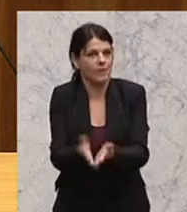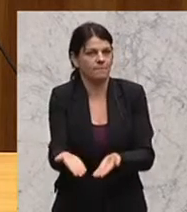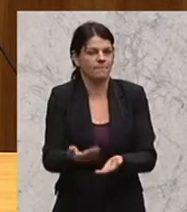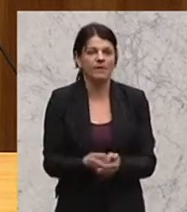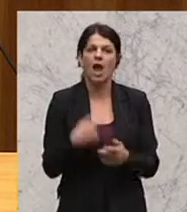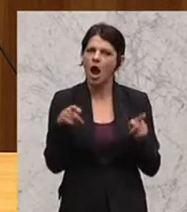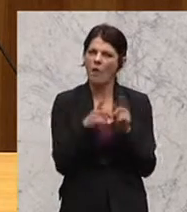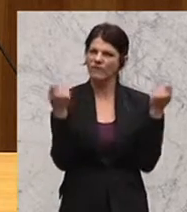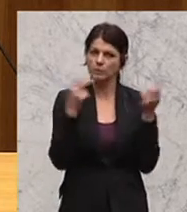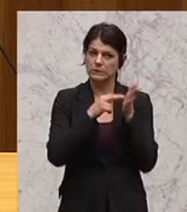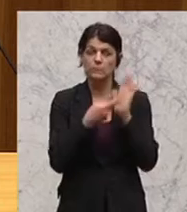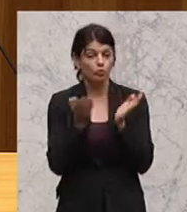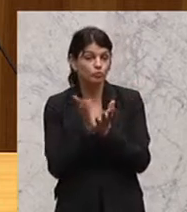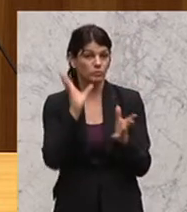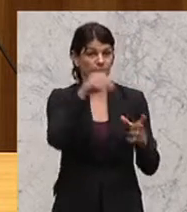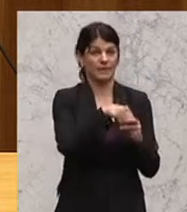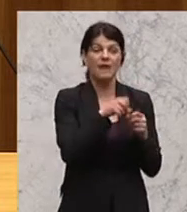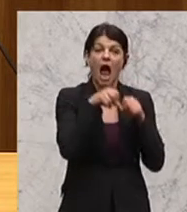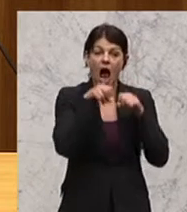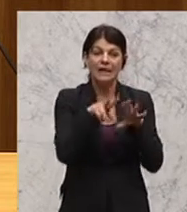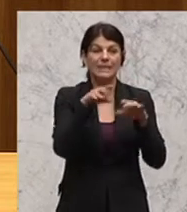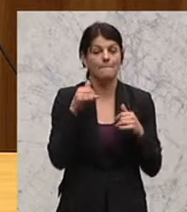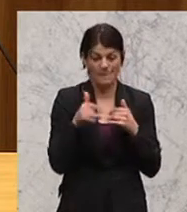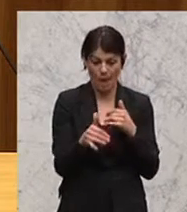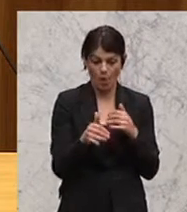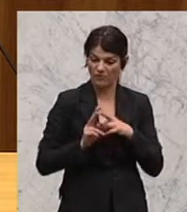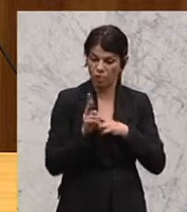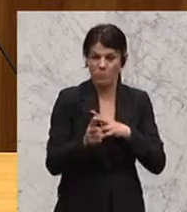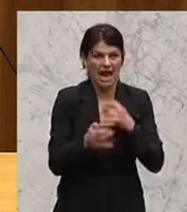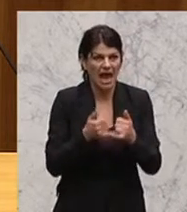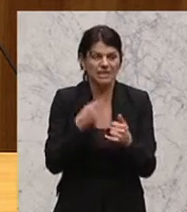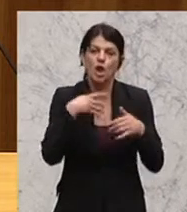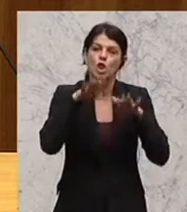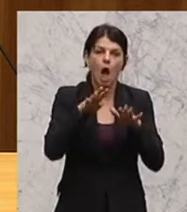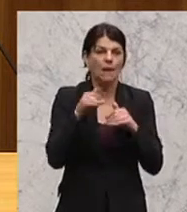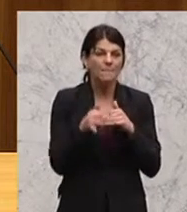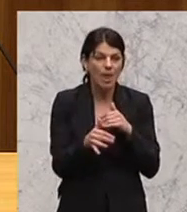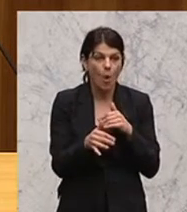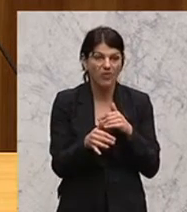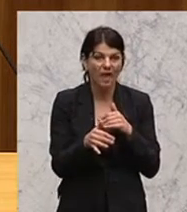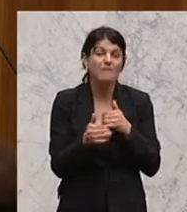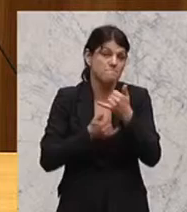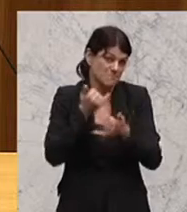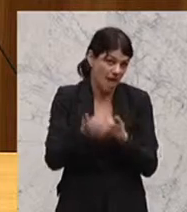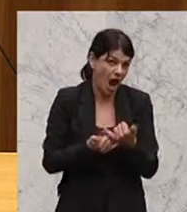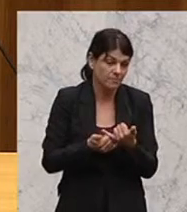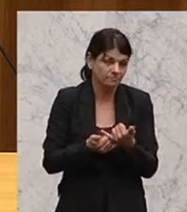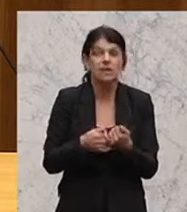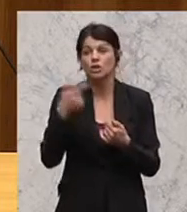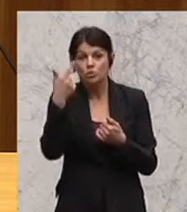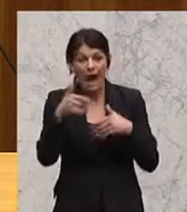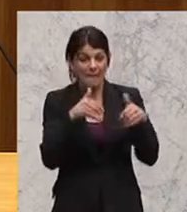Finanzierungsplan dabei. Es werden 18 Millionen in den nächsten beiden Jahren, also sprich 9 Millionen, die sich aufteilen, auf zwei